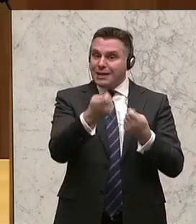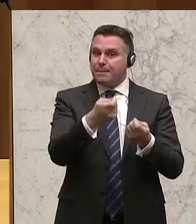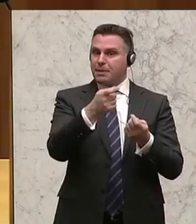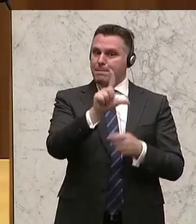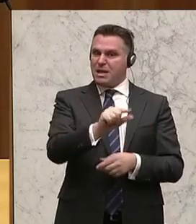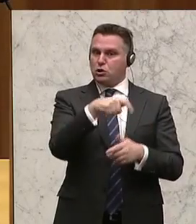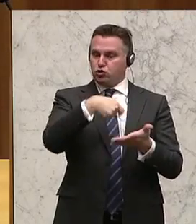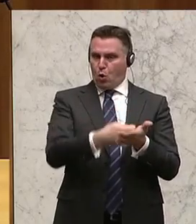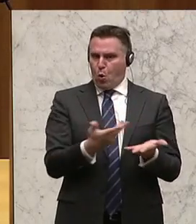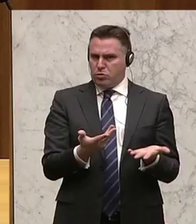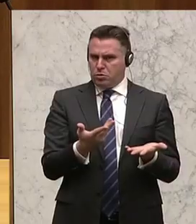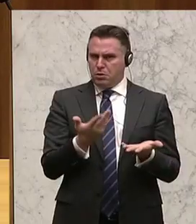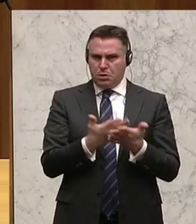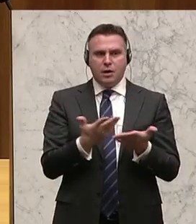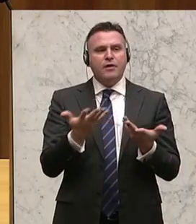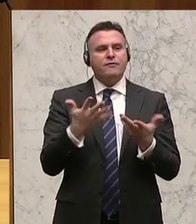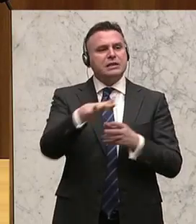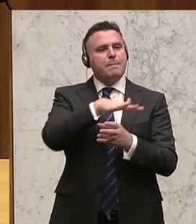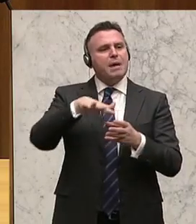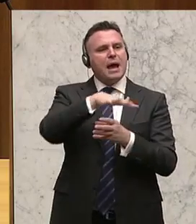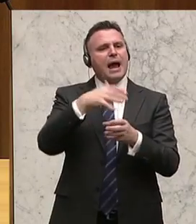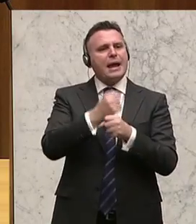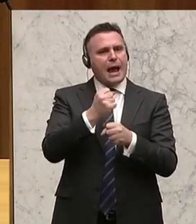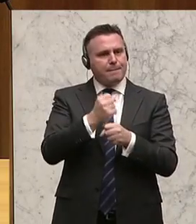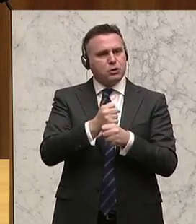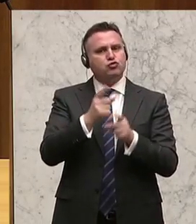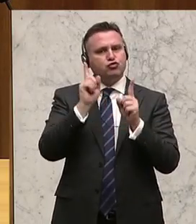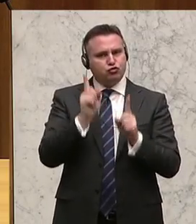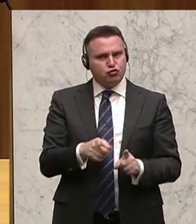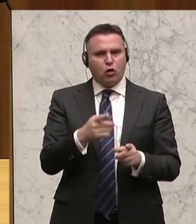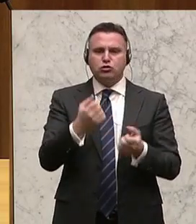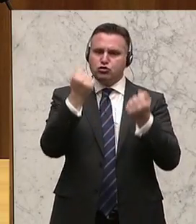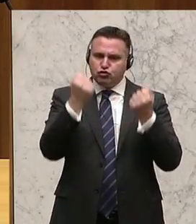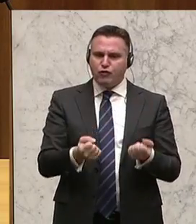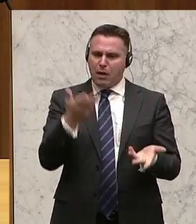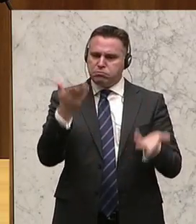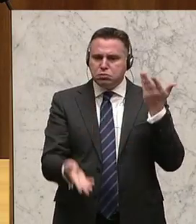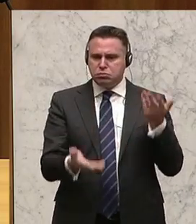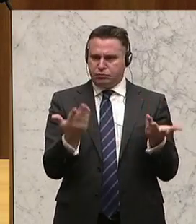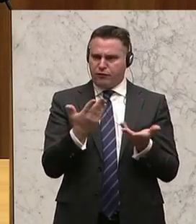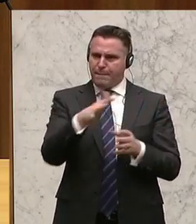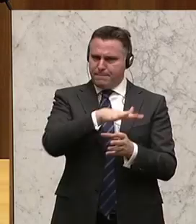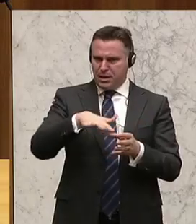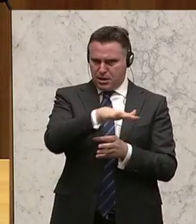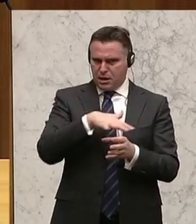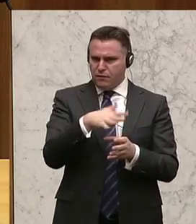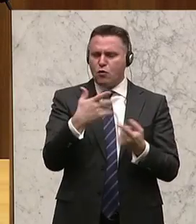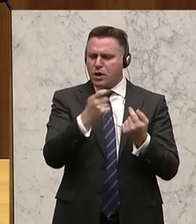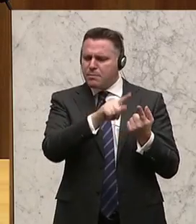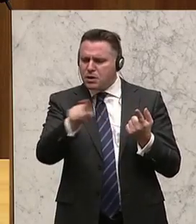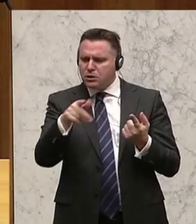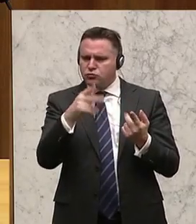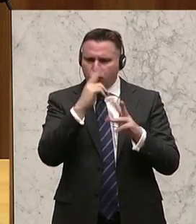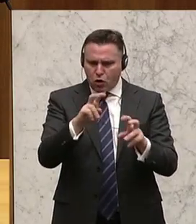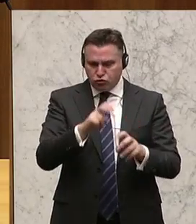Jetzt kann man diskutieren, in welchen Branchen ist das jetzt tatsächlich eine Spreizung, die schwer finanzierbar ist. In welchen Branchen ist das tatsächlich der Fall.